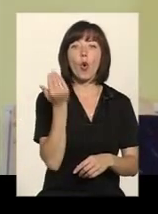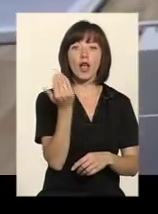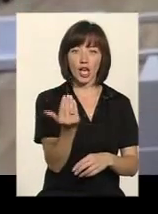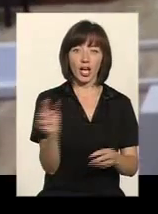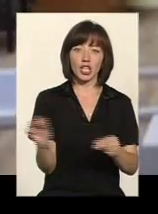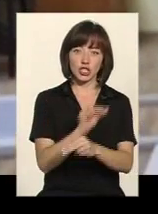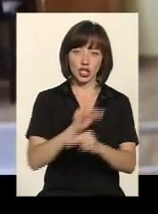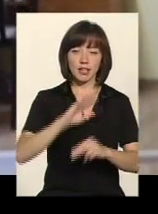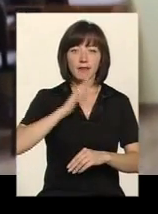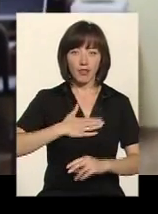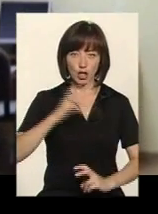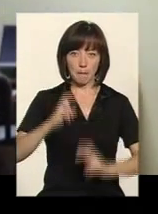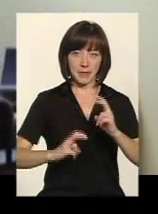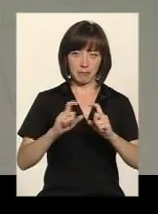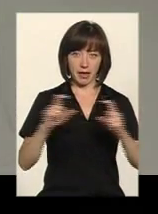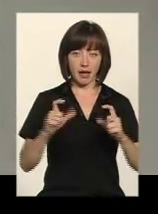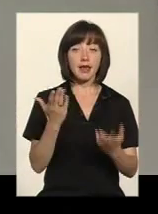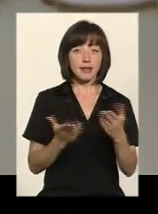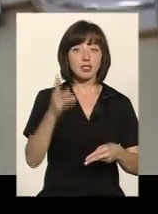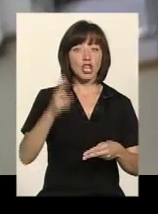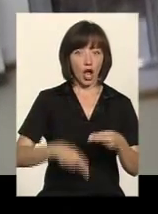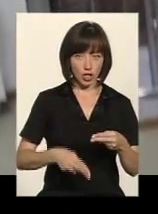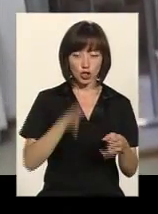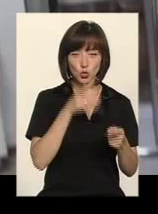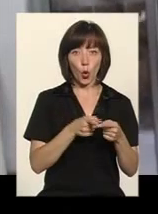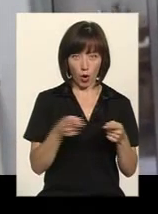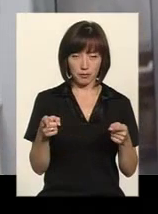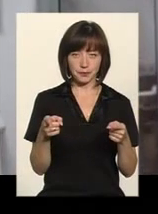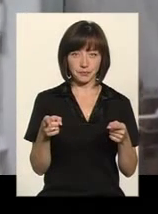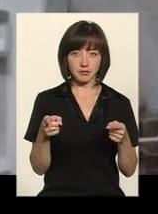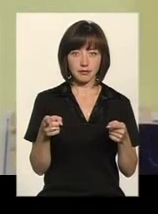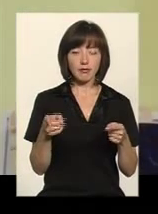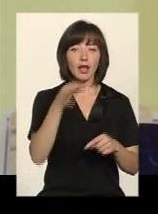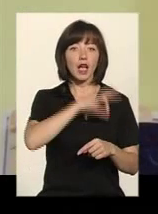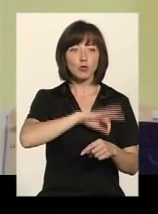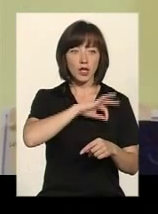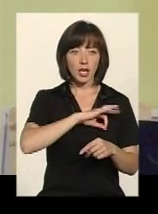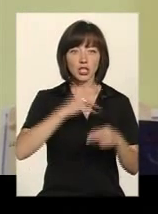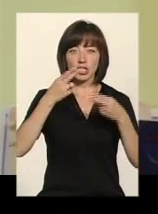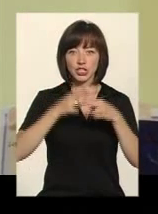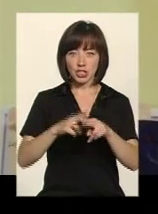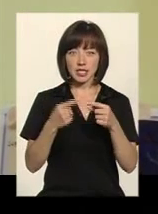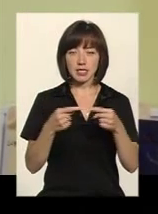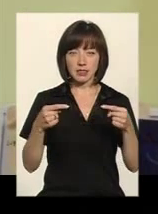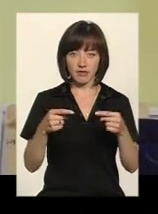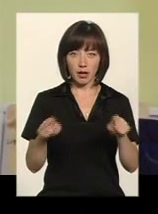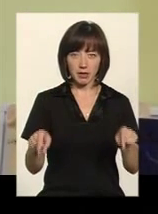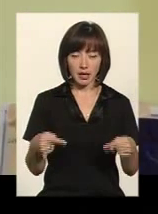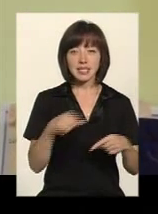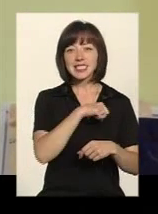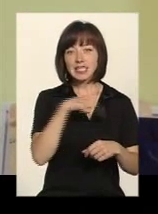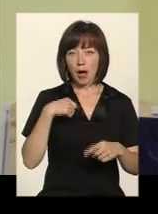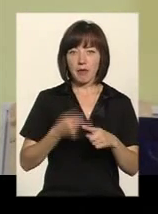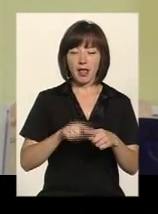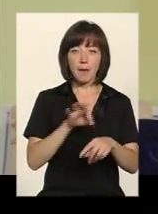лечення на нашому підприємі. Якщо закінчується срок эксплуатации техніческого средства реабілитції, ми самі